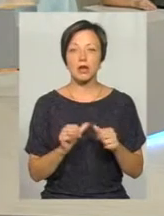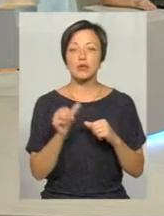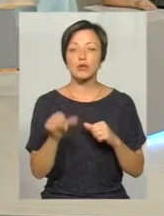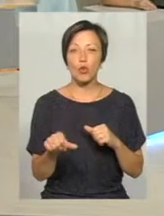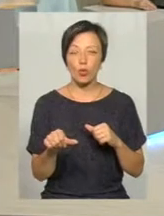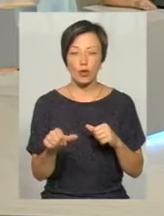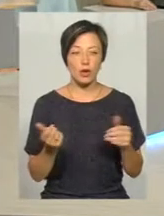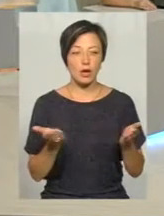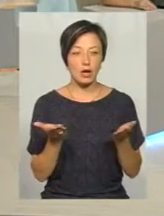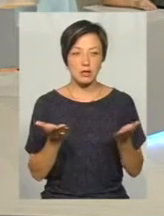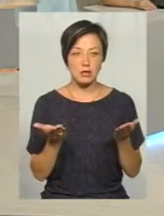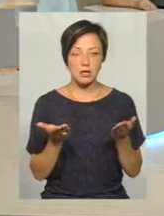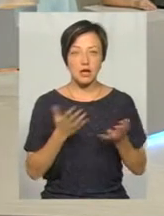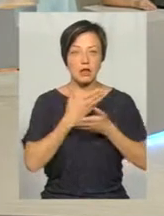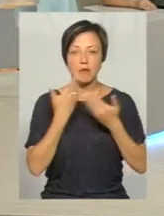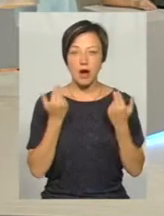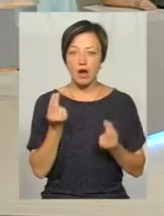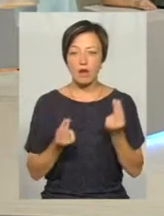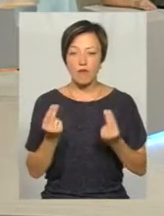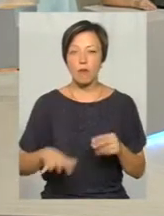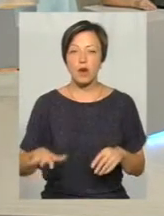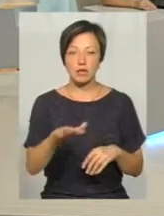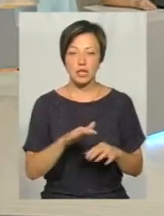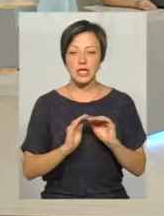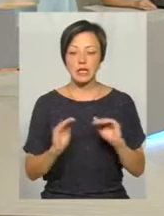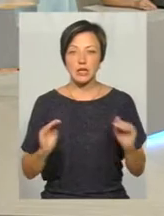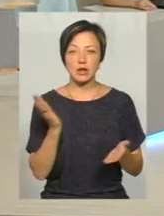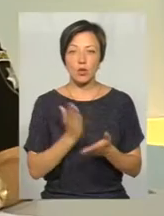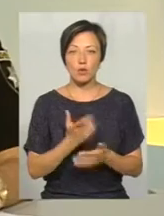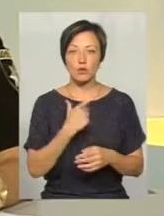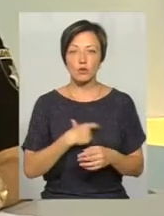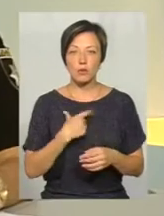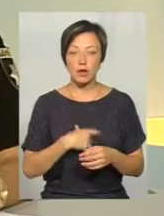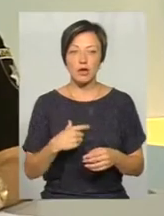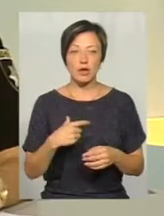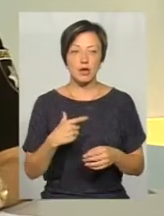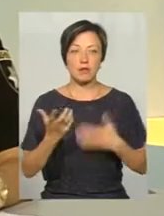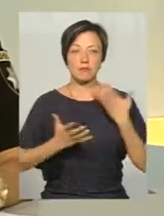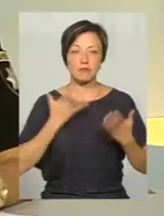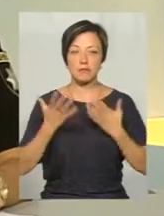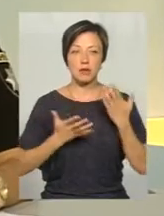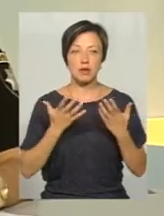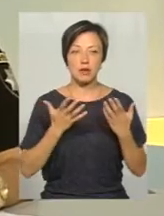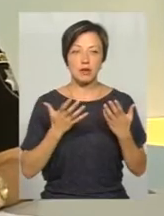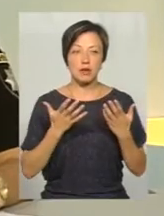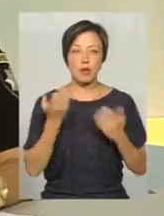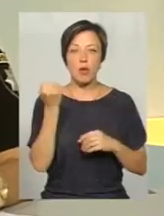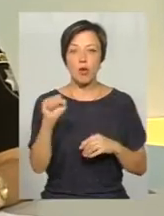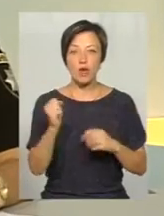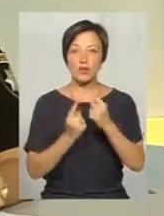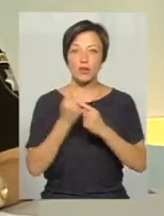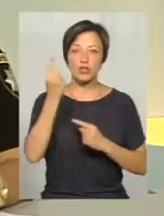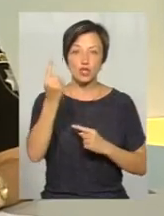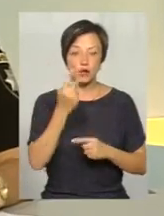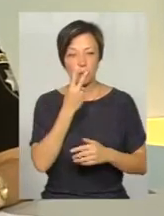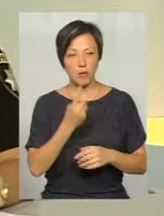немає ігрового майданчика, діти знаходять собі розрядку своєї енергії, покоряючи якісь вершини,